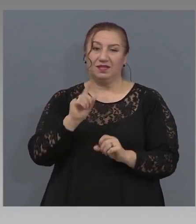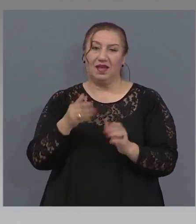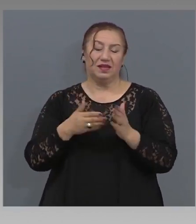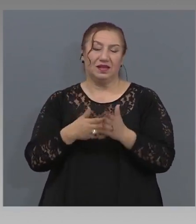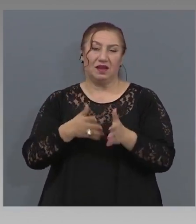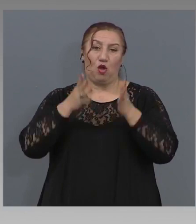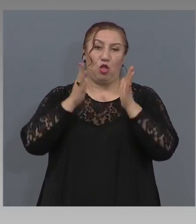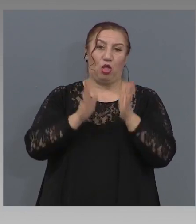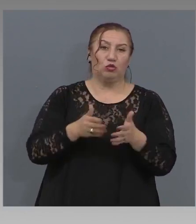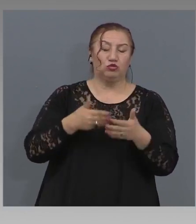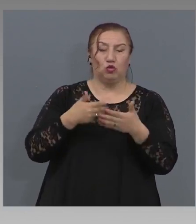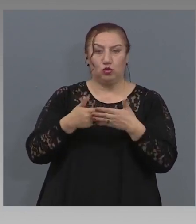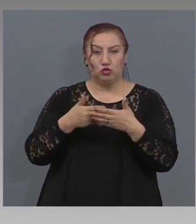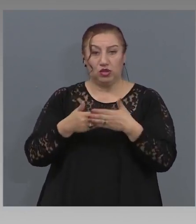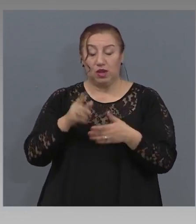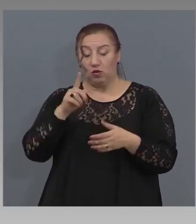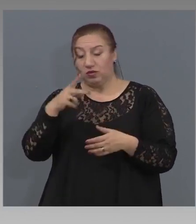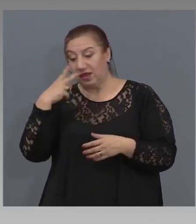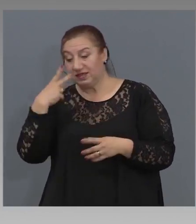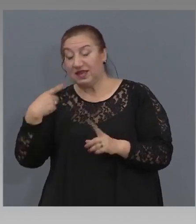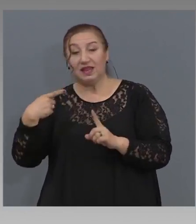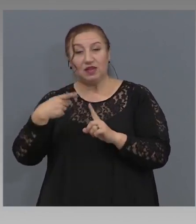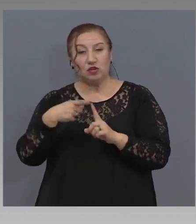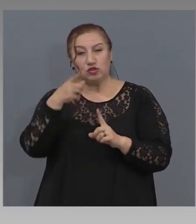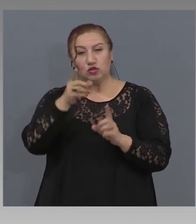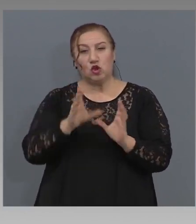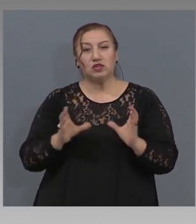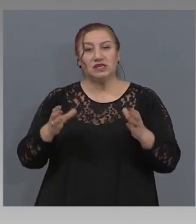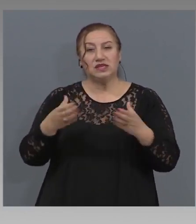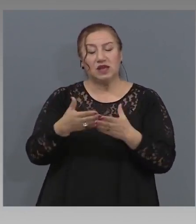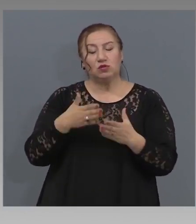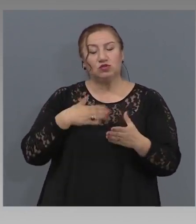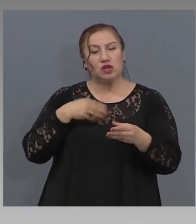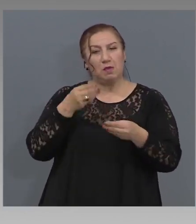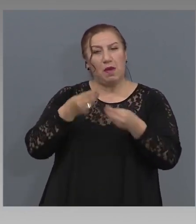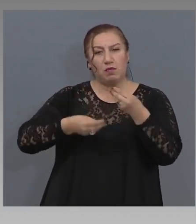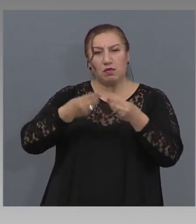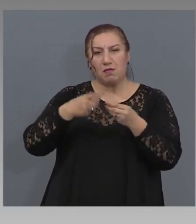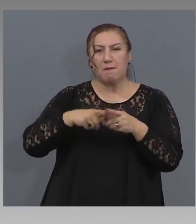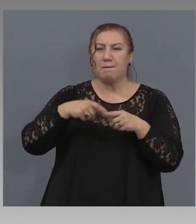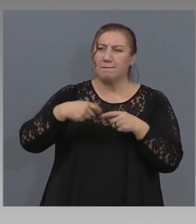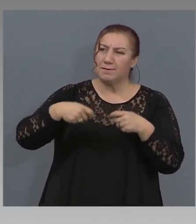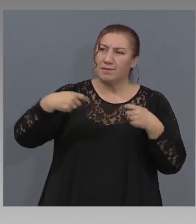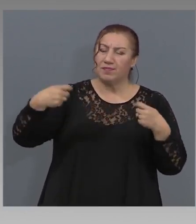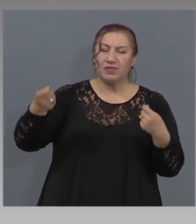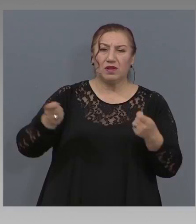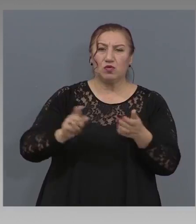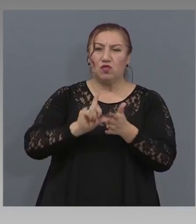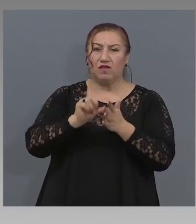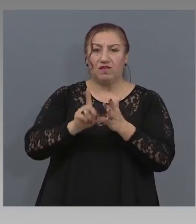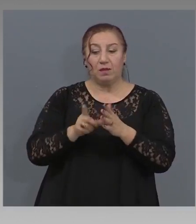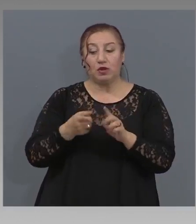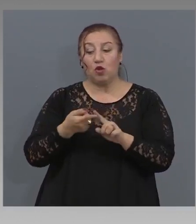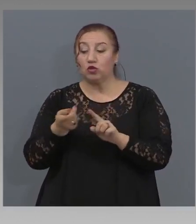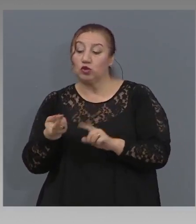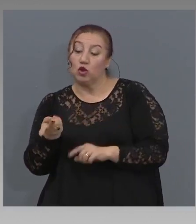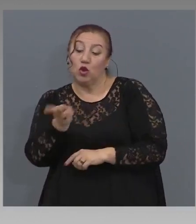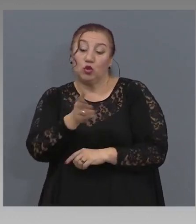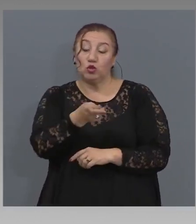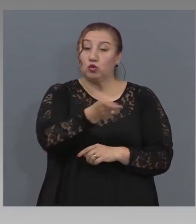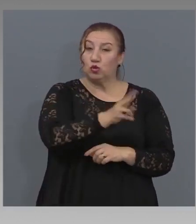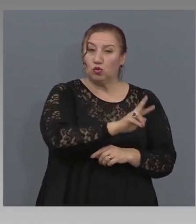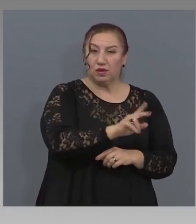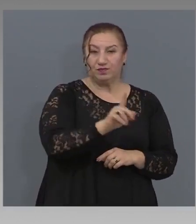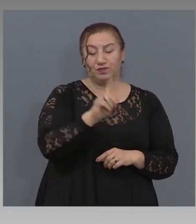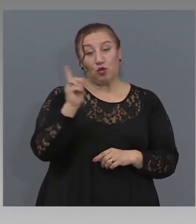тази гледна точка, този сектор вероятно ще има проблеми малко по-дълго във времето, отколкото други. Освен това, една